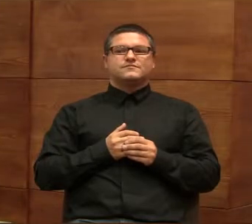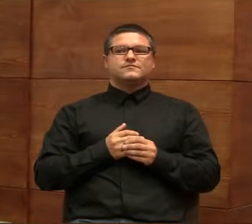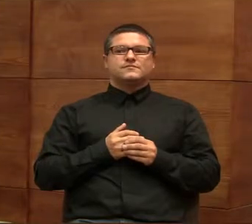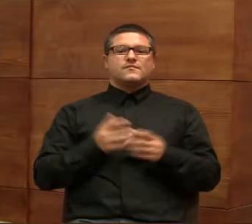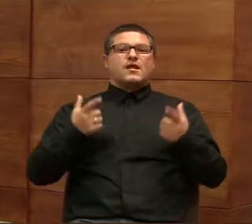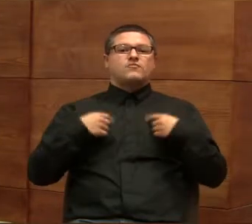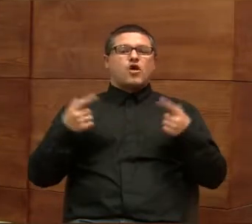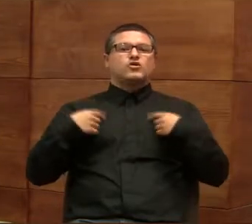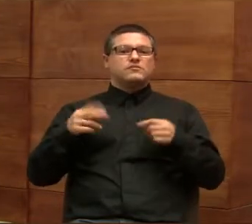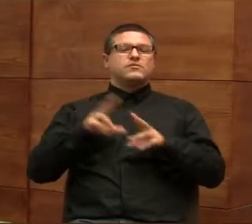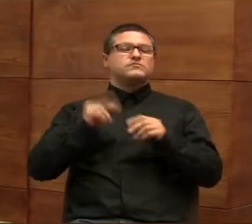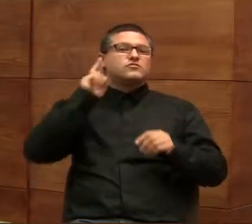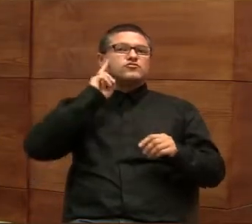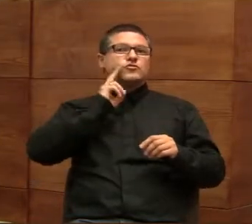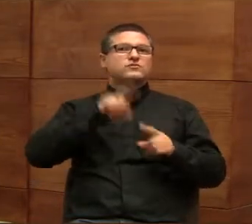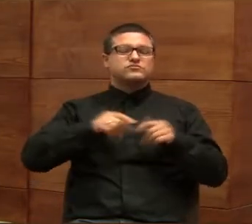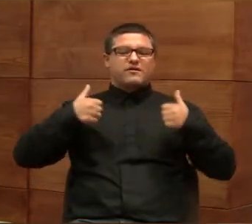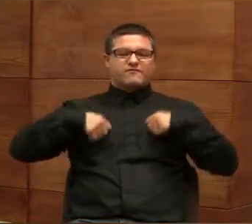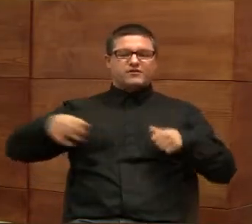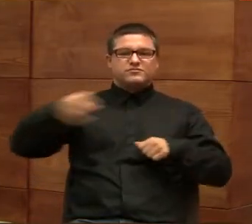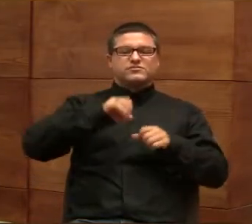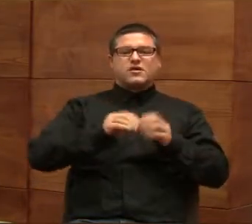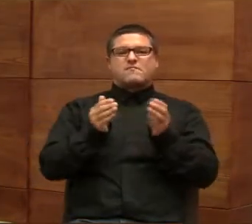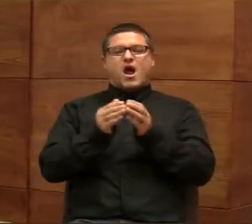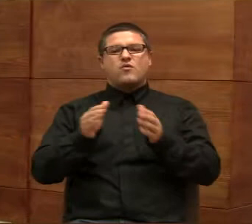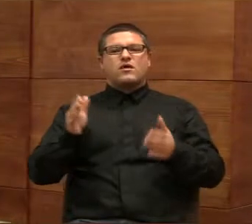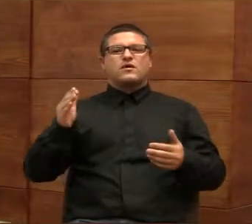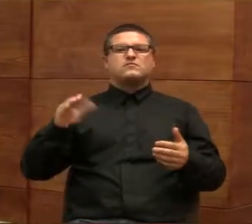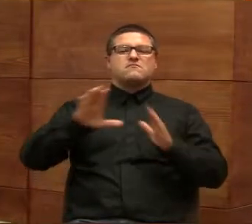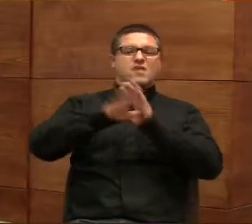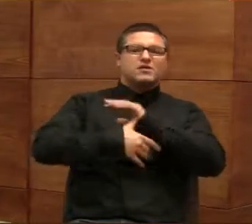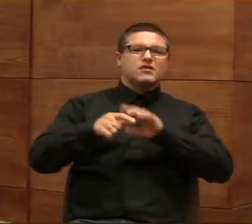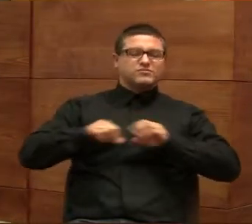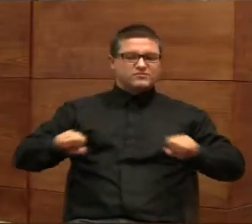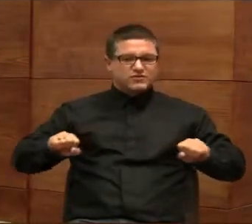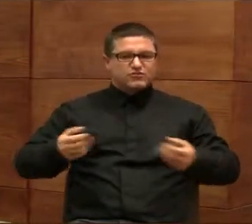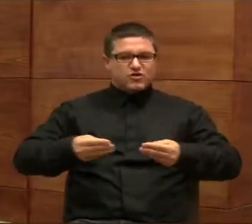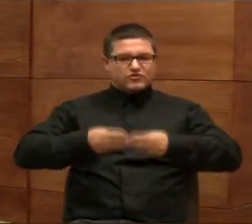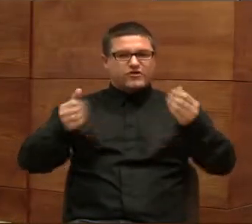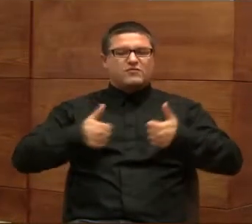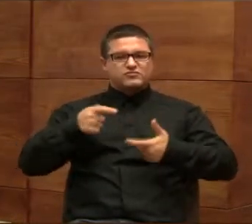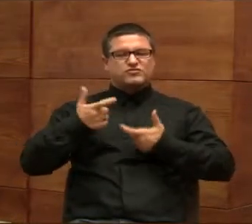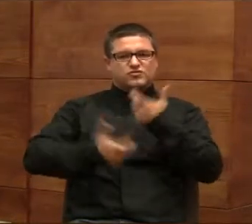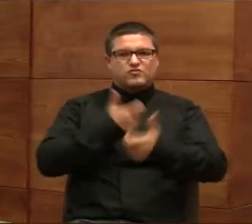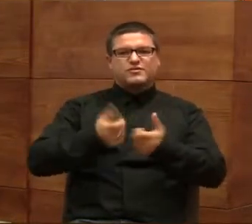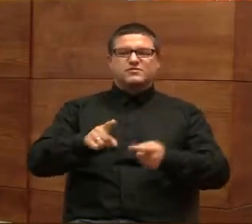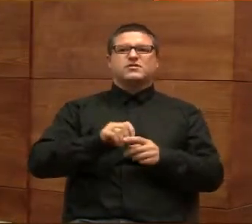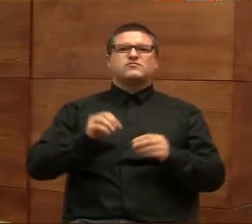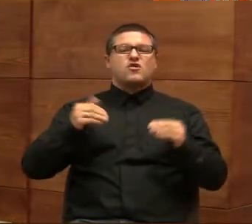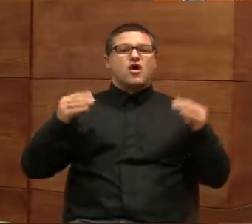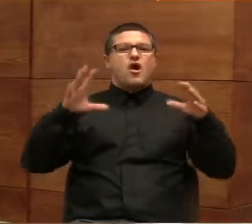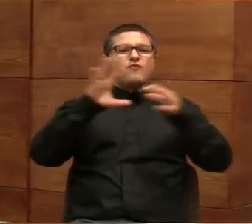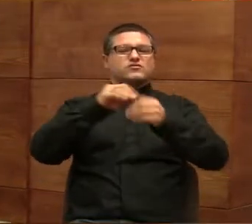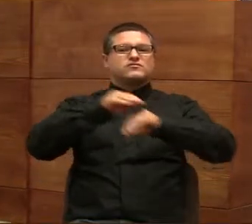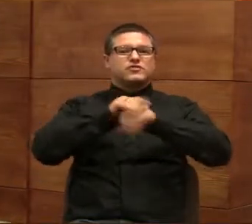Żeby osoby np. niesłyszące z terenów wiejskich, czy to z małych miasteczek mogły się aktywizować i żebyśmy mogli coś działać tak systemowo,